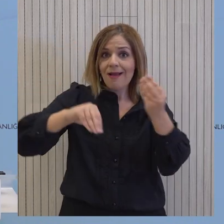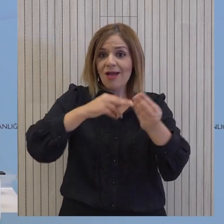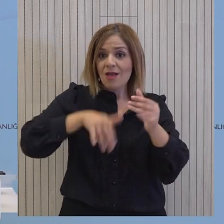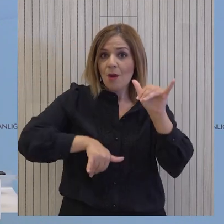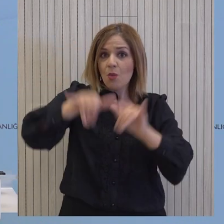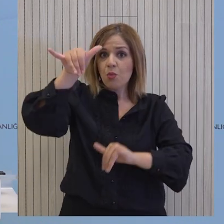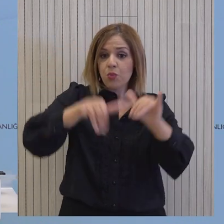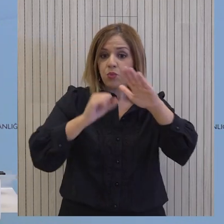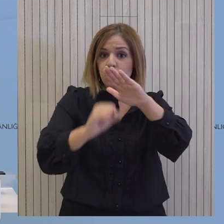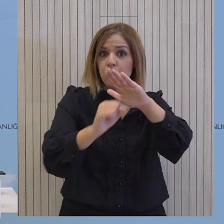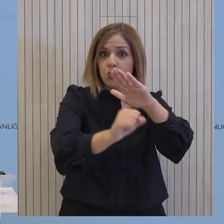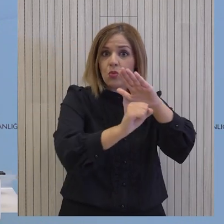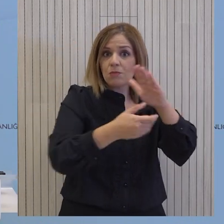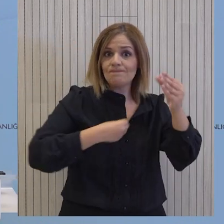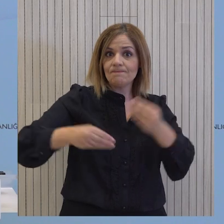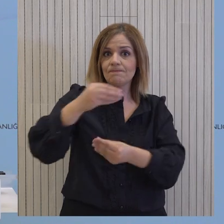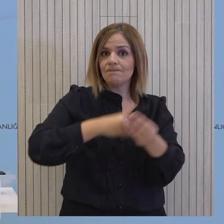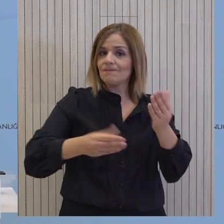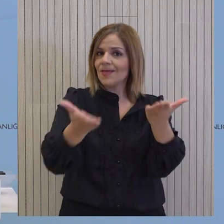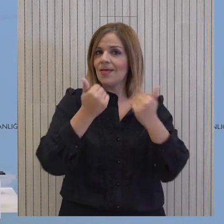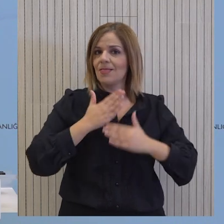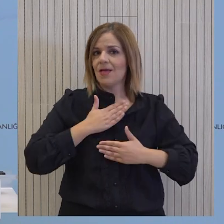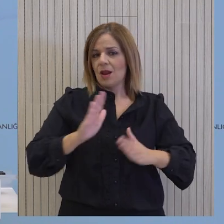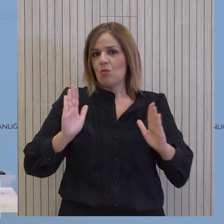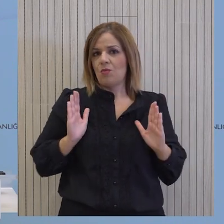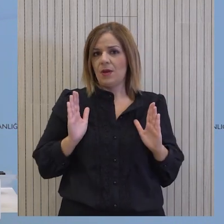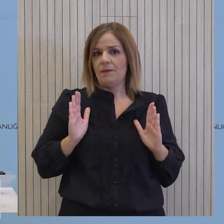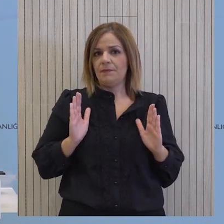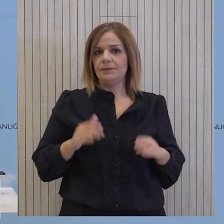καμία εμπλοκή με τις στρατηγικές επιχειρήσεις.